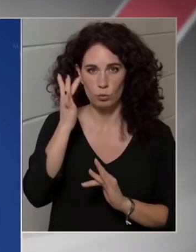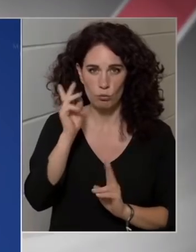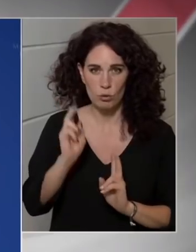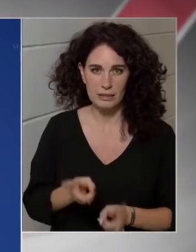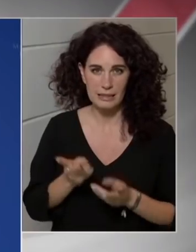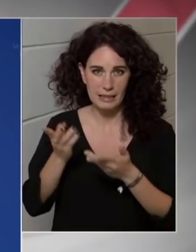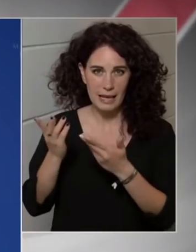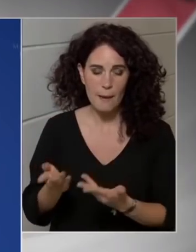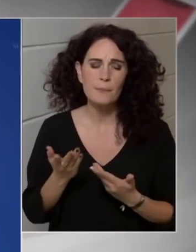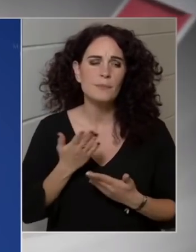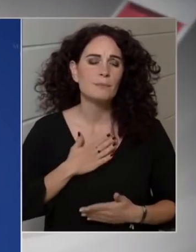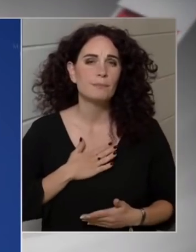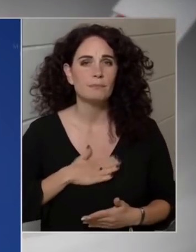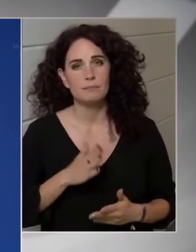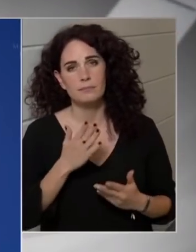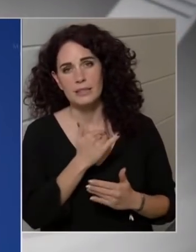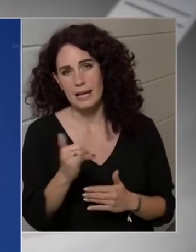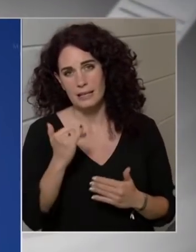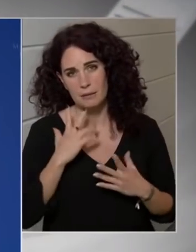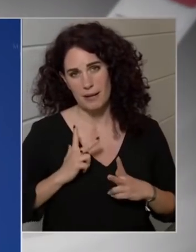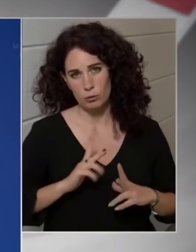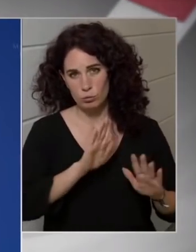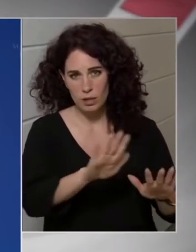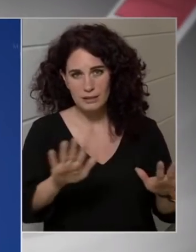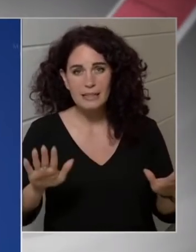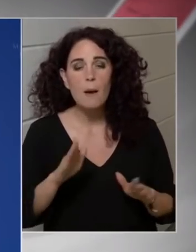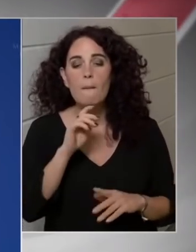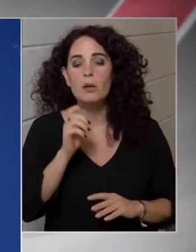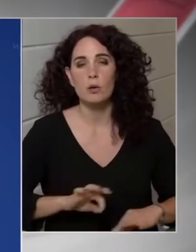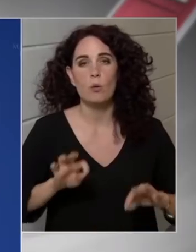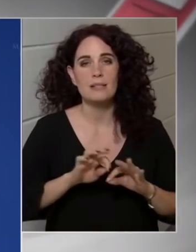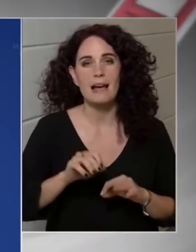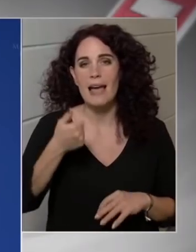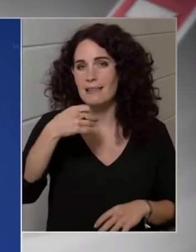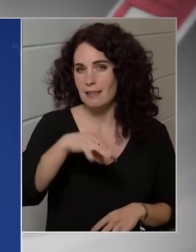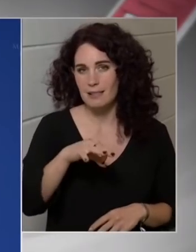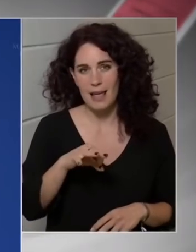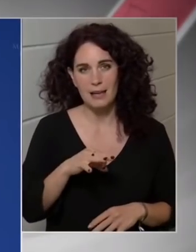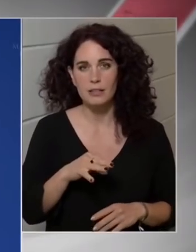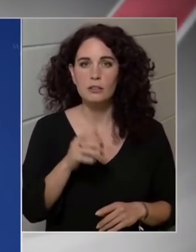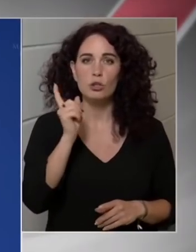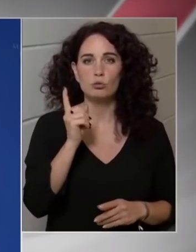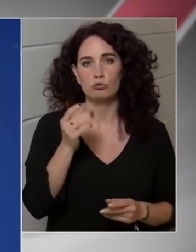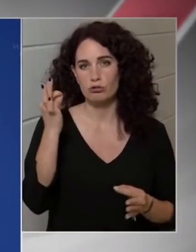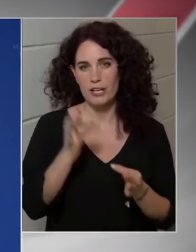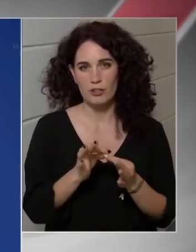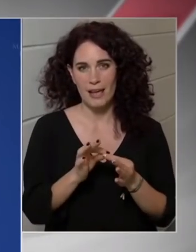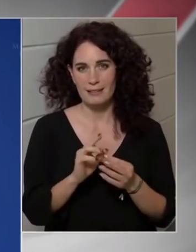hogy Magyarországon eddig még egyetlen egy jelzés sem érkezett, majom himlő, gyanús esetről.